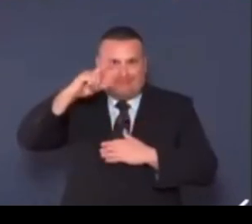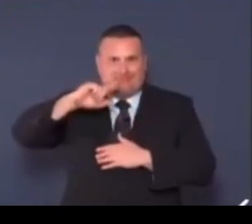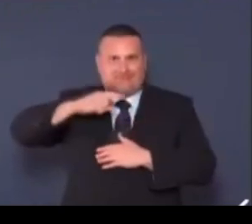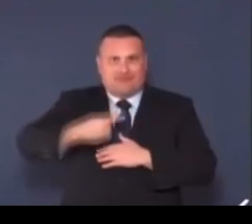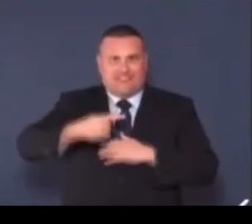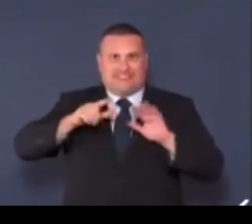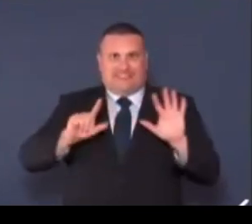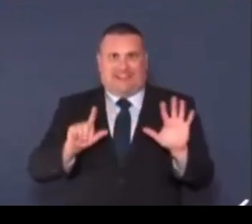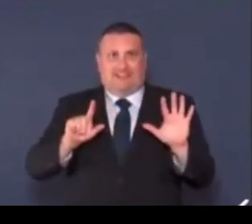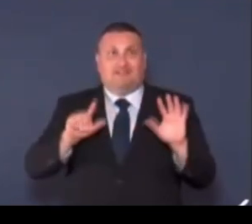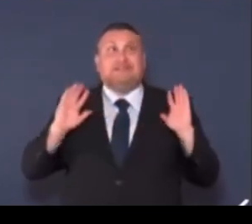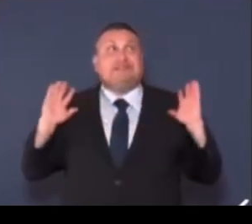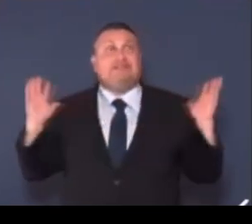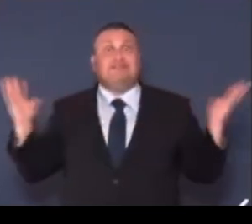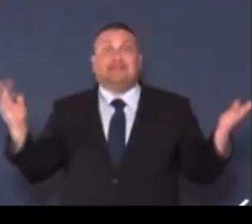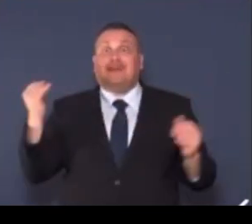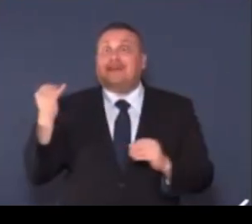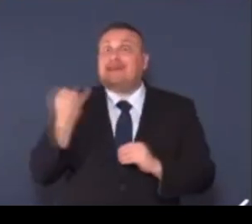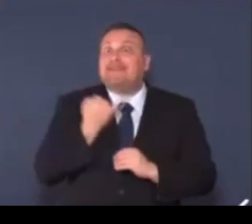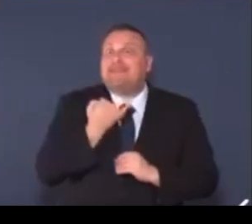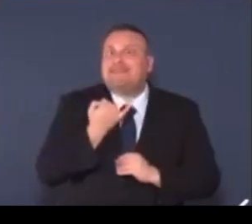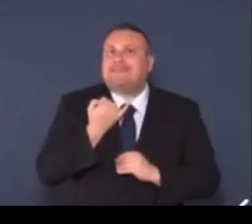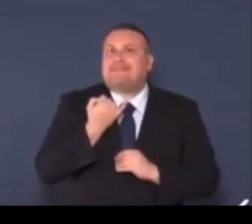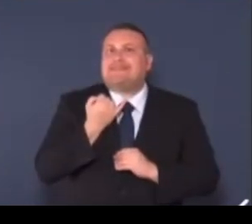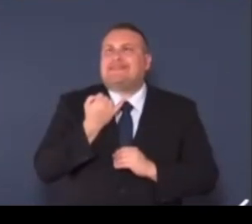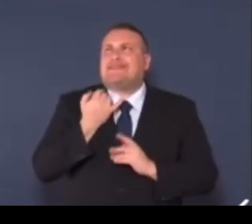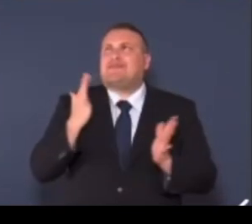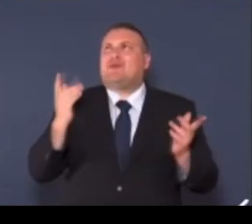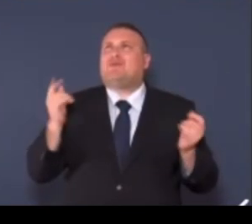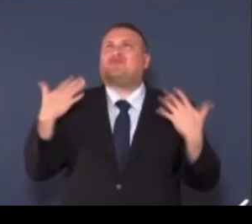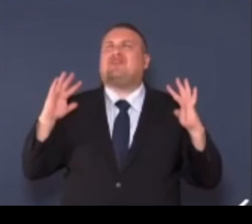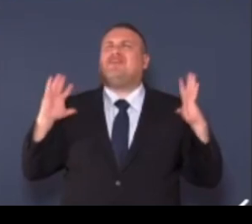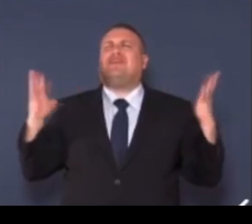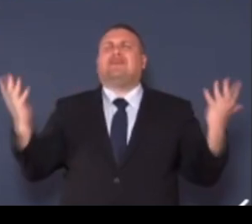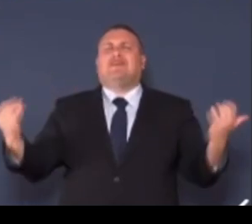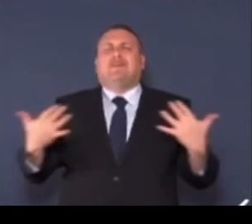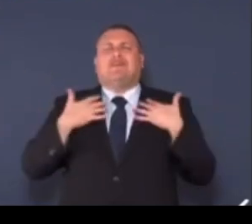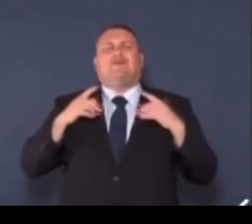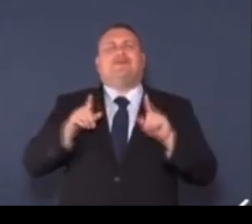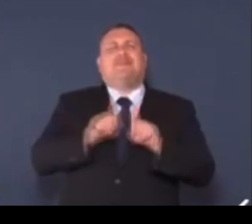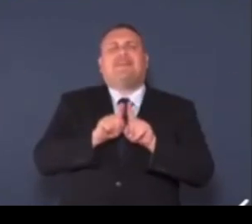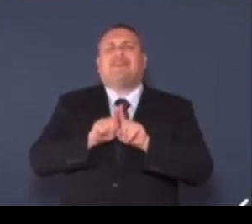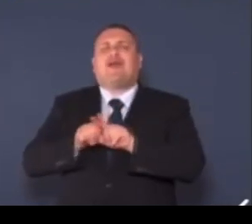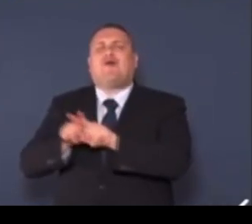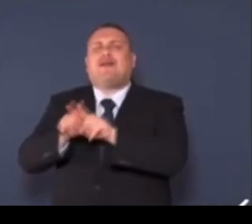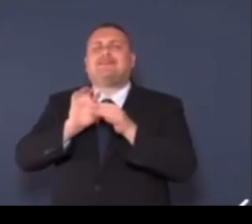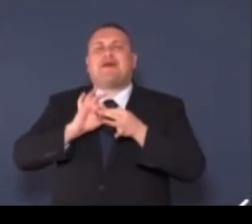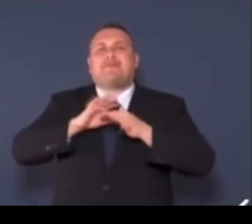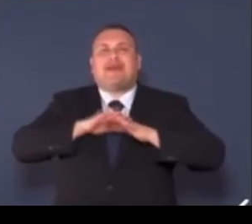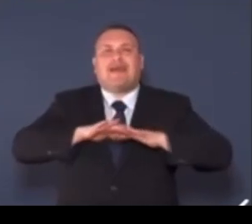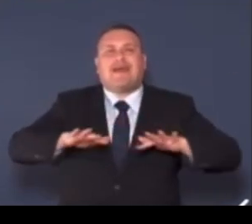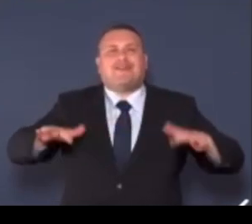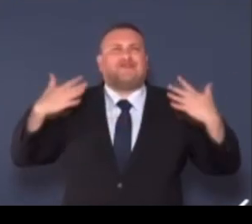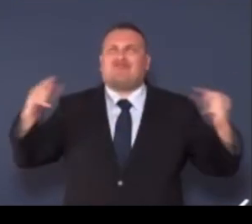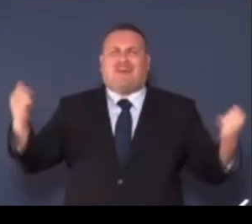cornice come Assisi, luogo simbolico che evoca l'idea di pace, fraternità e uguaglianza, valori